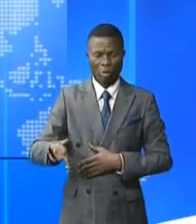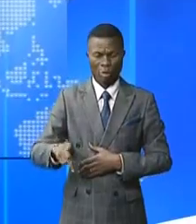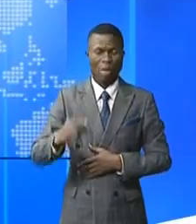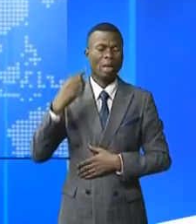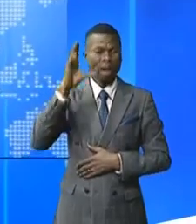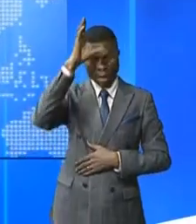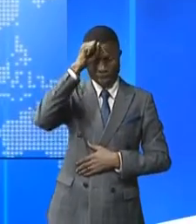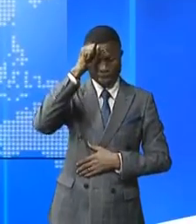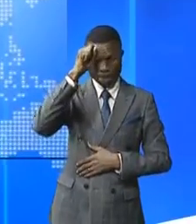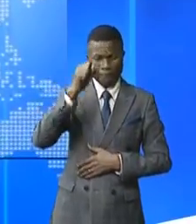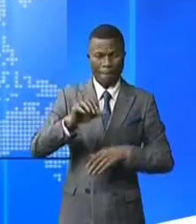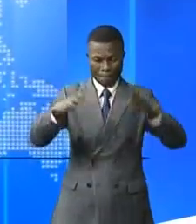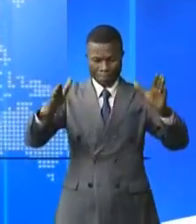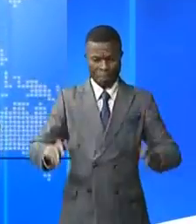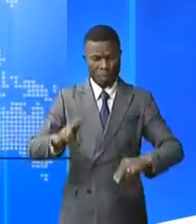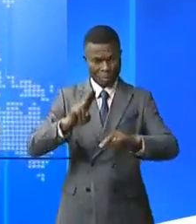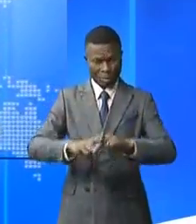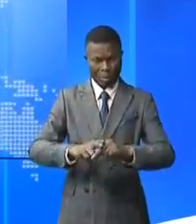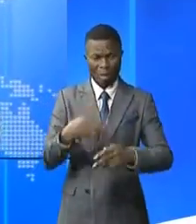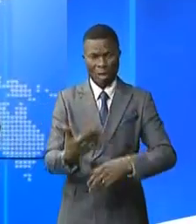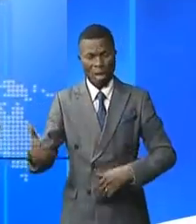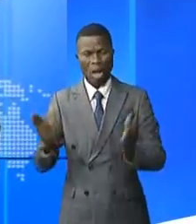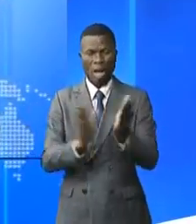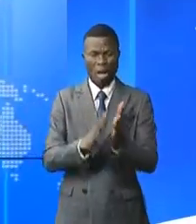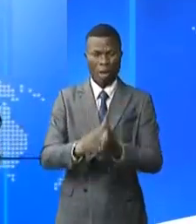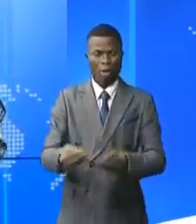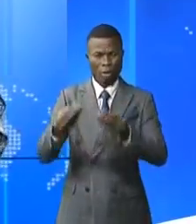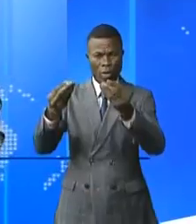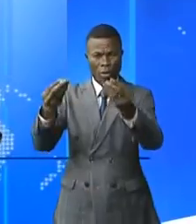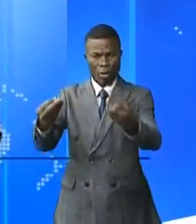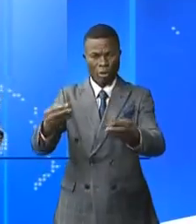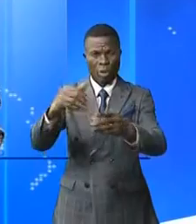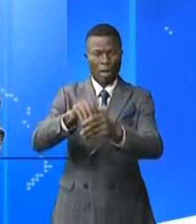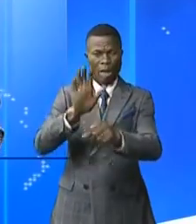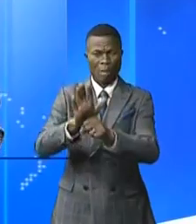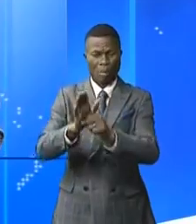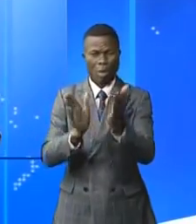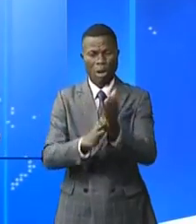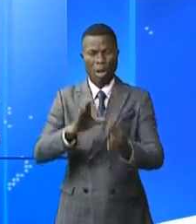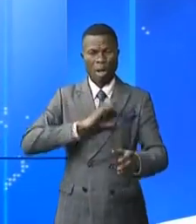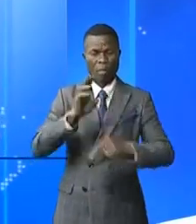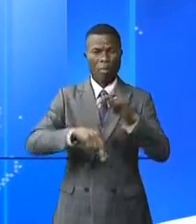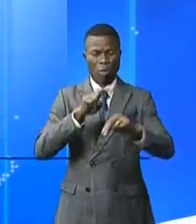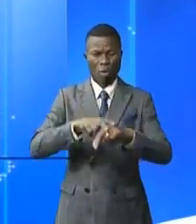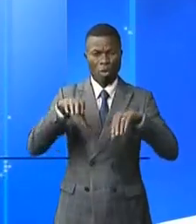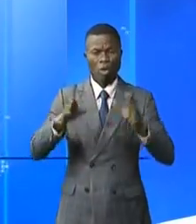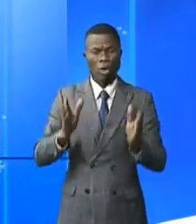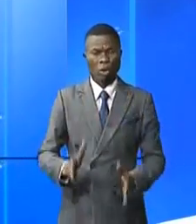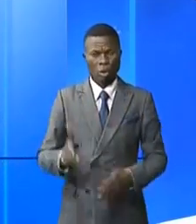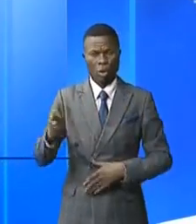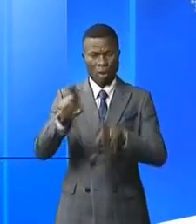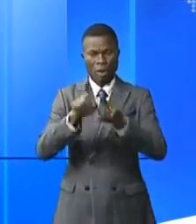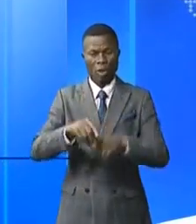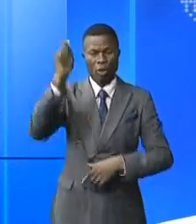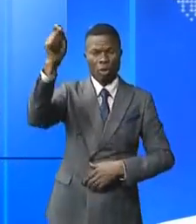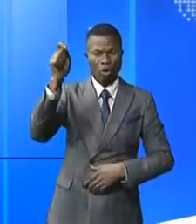Quilou, de bons et autres matériels scolaires ont été remis dans des écoles de la police nationale congolaise et de